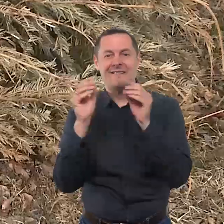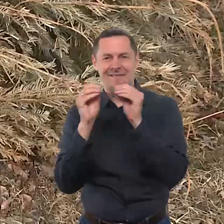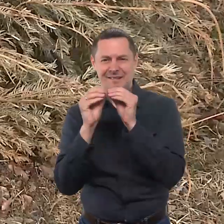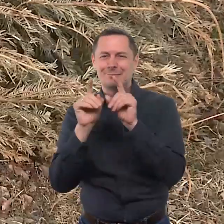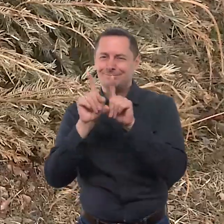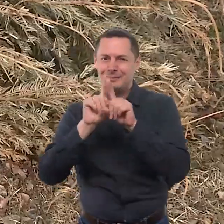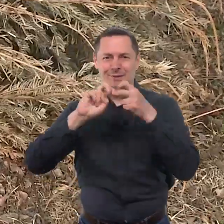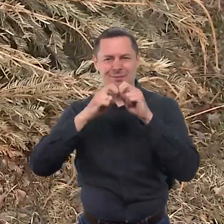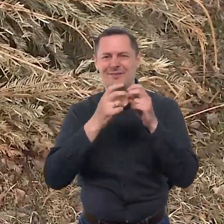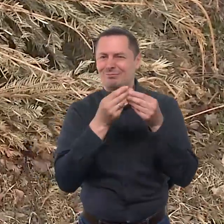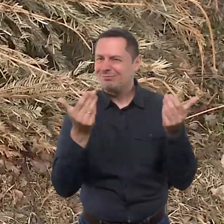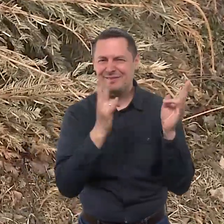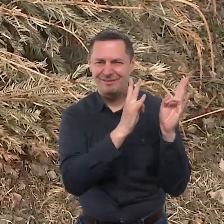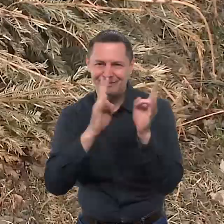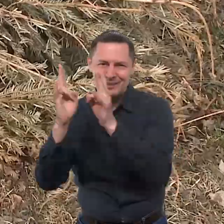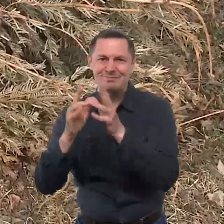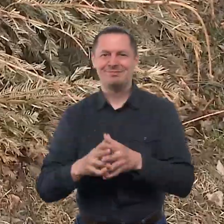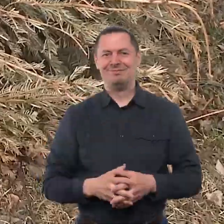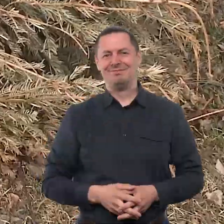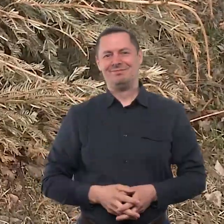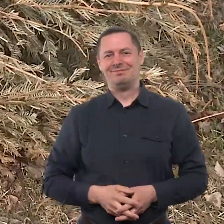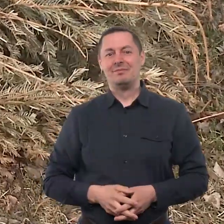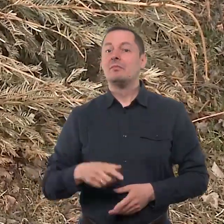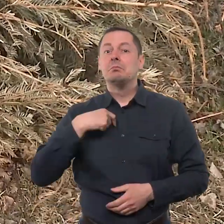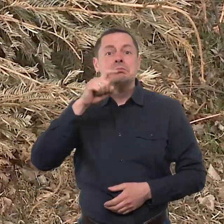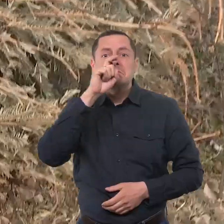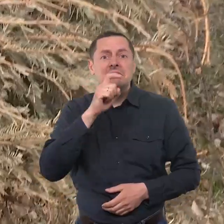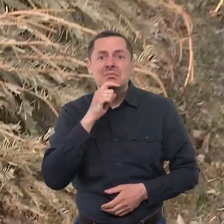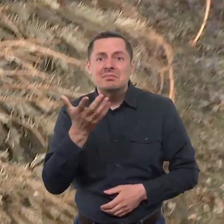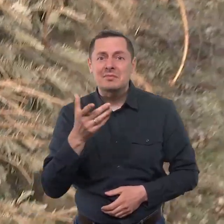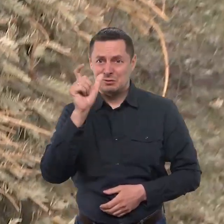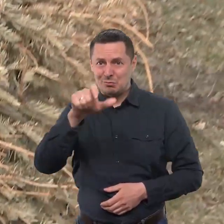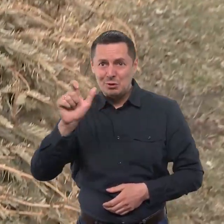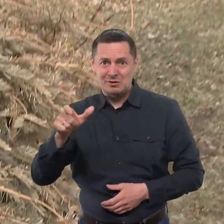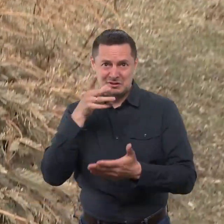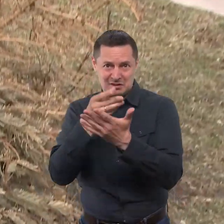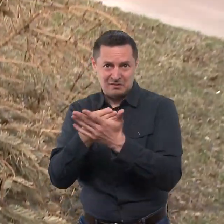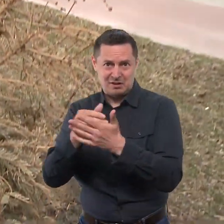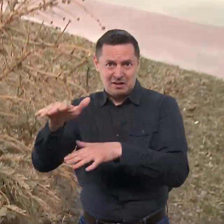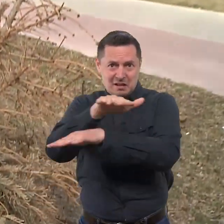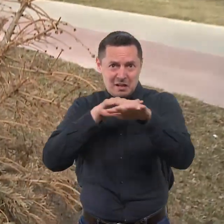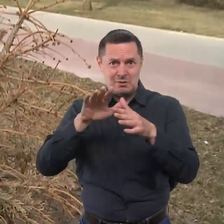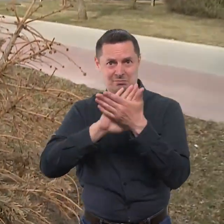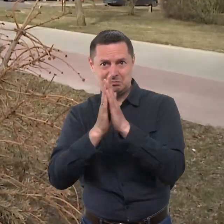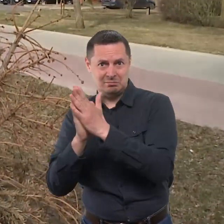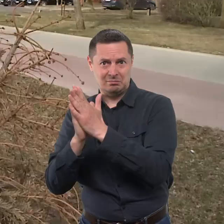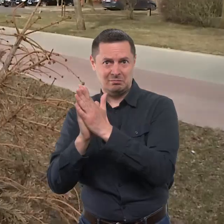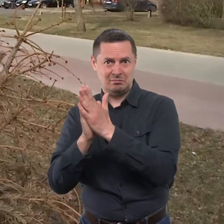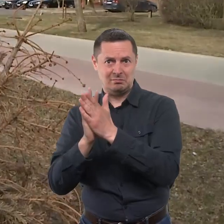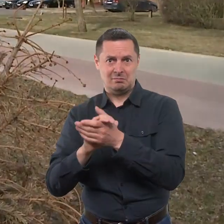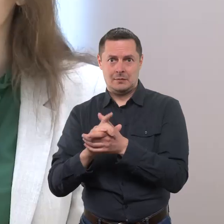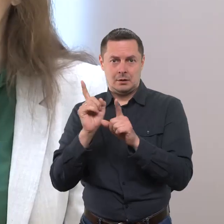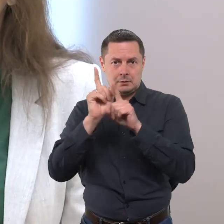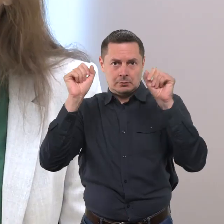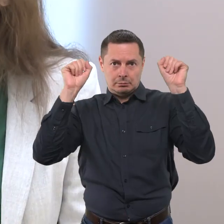tai vis dar opi mūsų miesto problema. Nes suprantam, kodėl žmonėm atrodo toks tvarkymo būdas tinkamas.